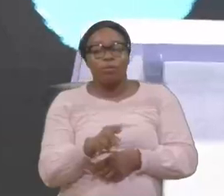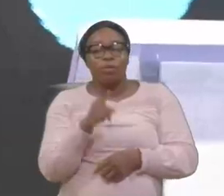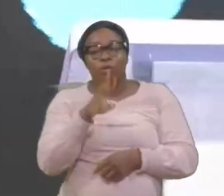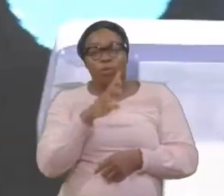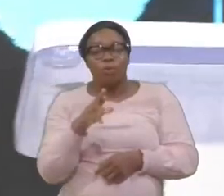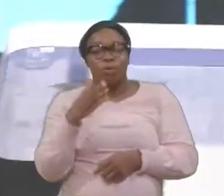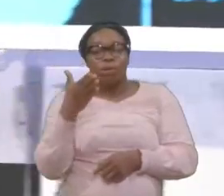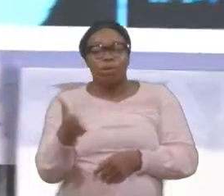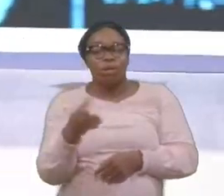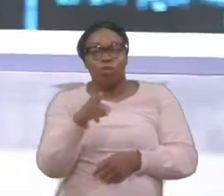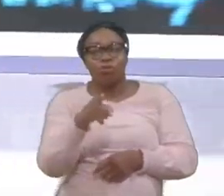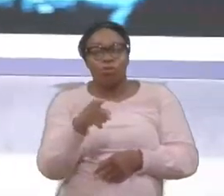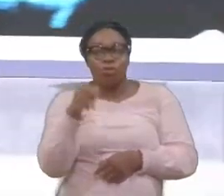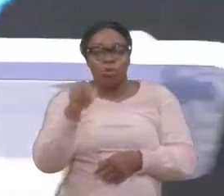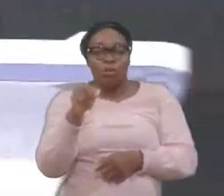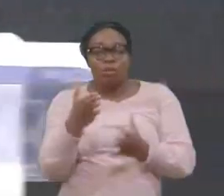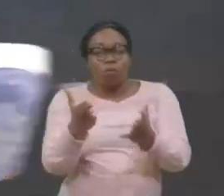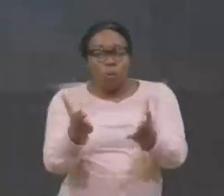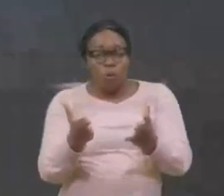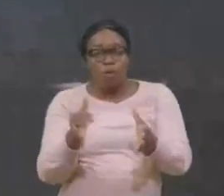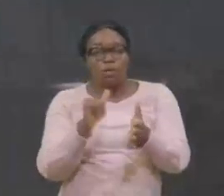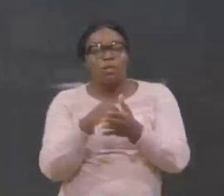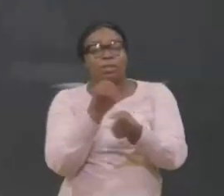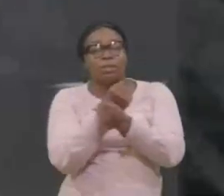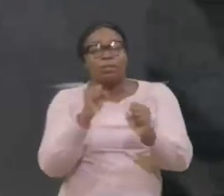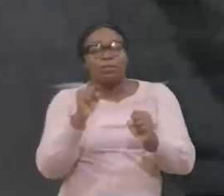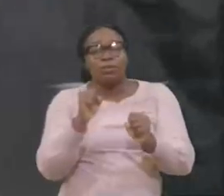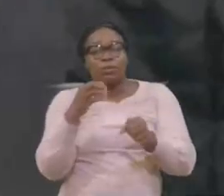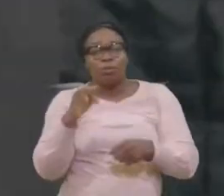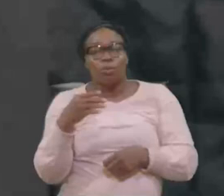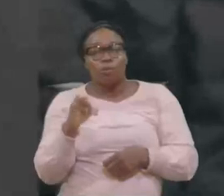Tu veux ce salut, Lève simplement la main,